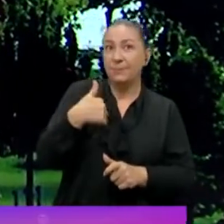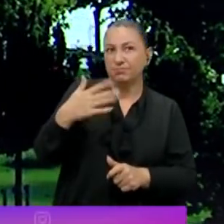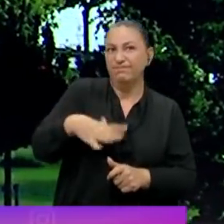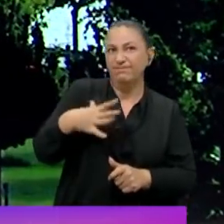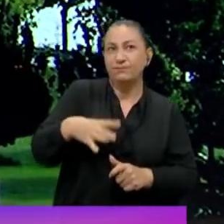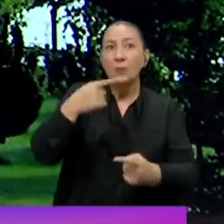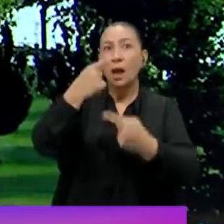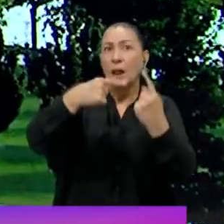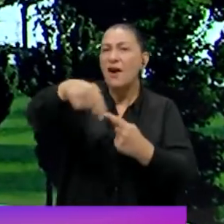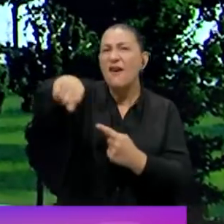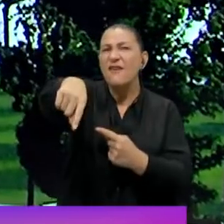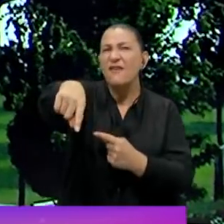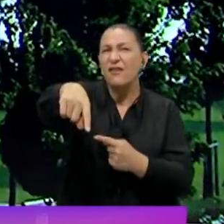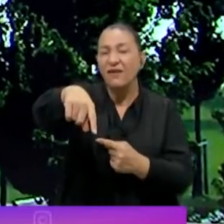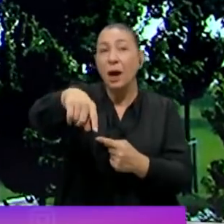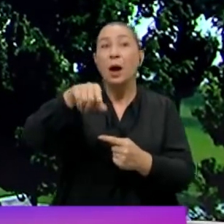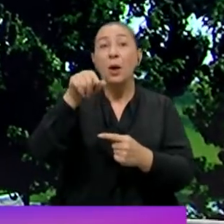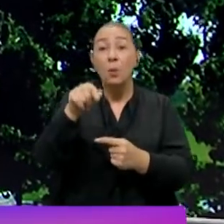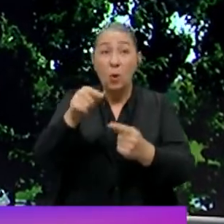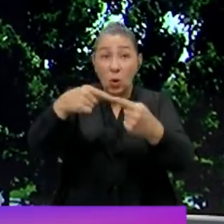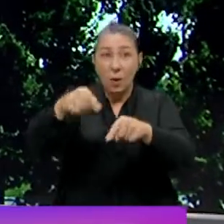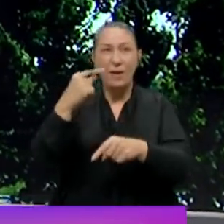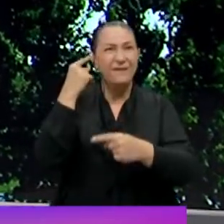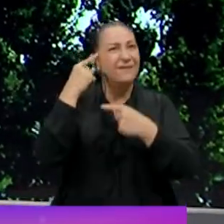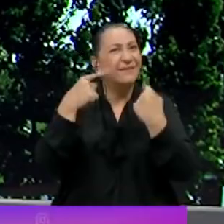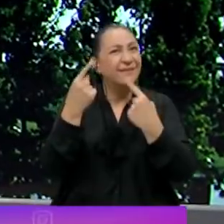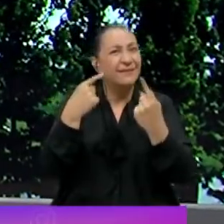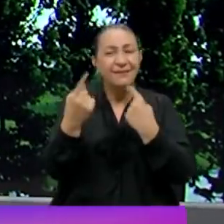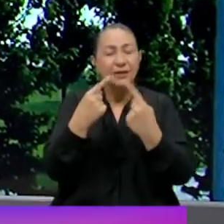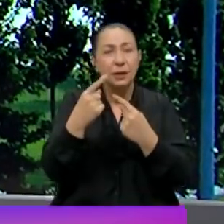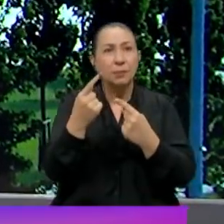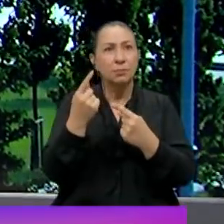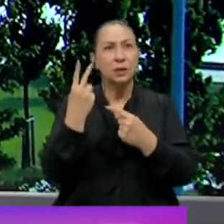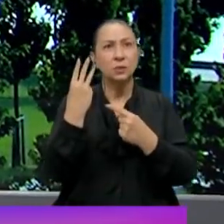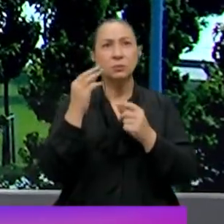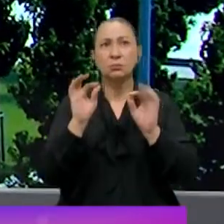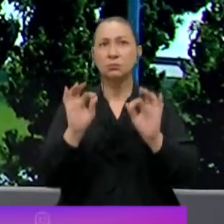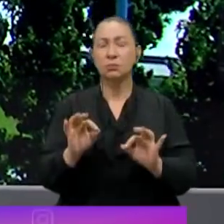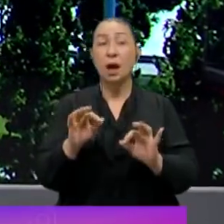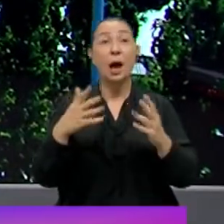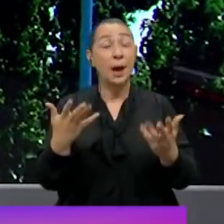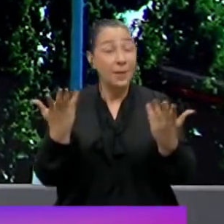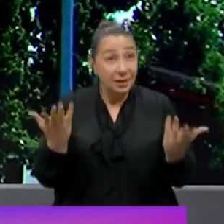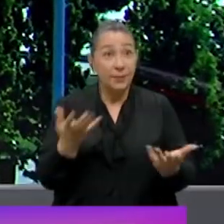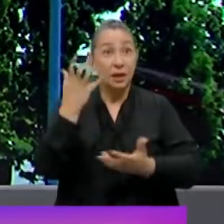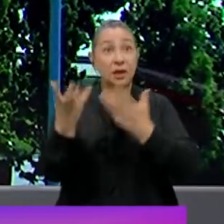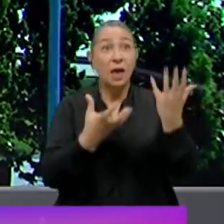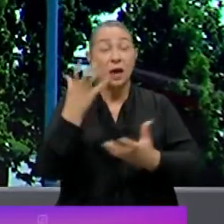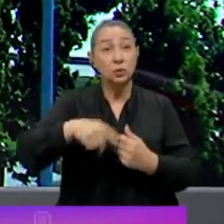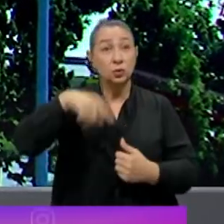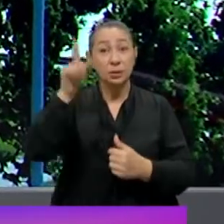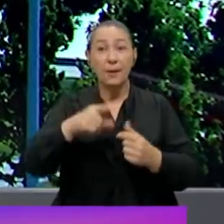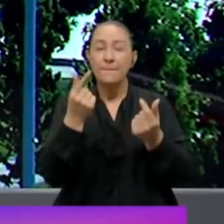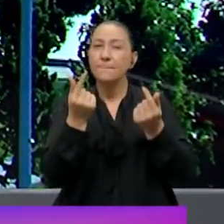konuşuluyordu aslında ve bu kulis bilgisi birkaç gün önce de ayuka çıkmıştı. Ama tabi ki yangın gündemiyle